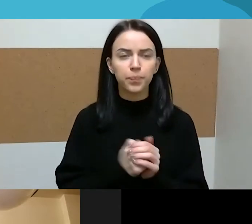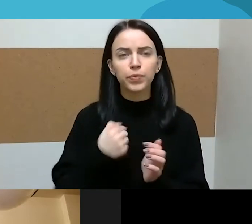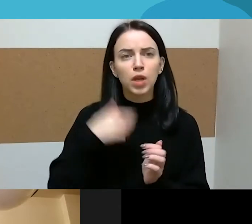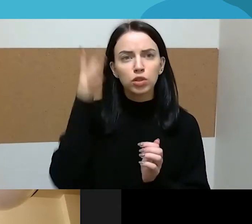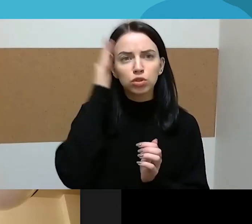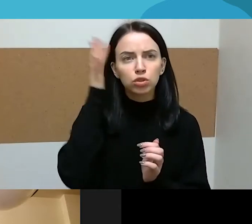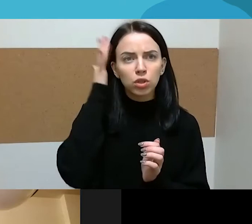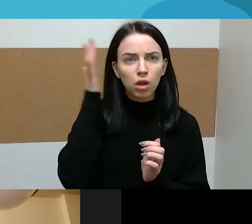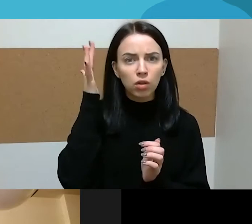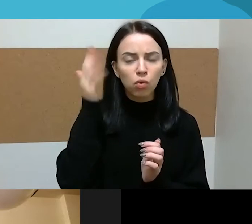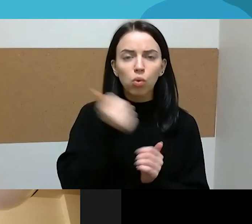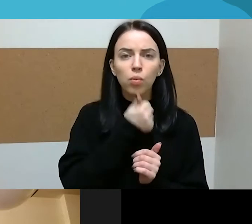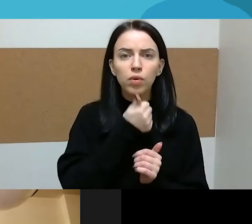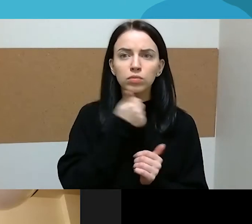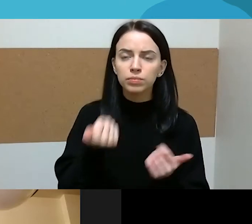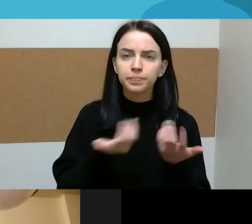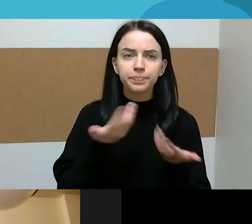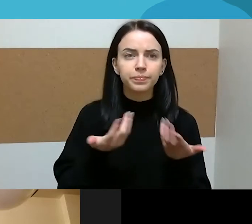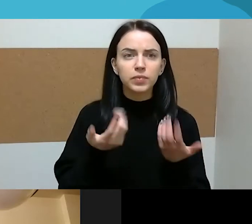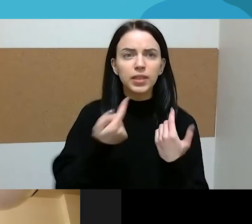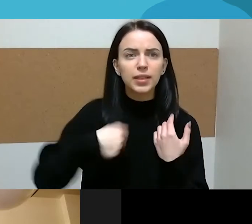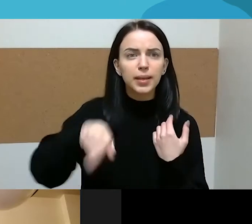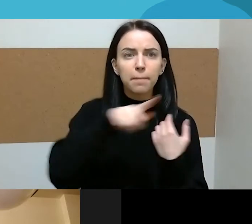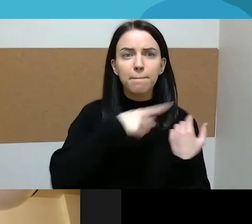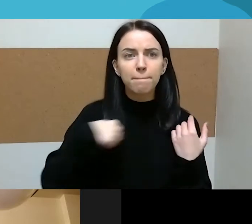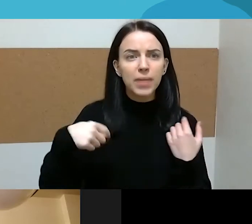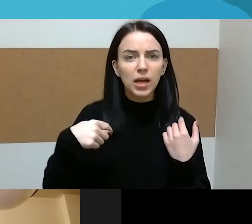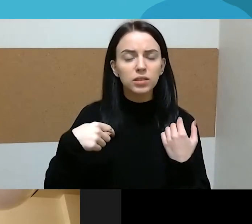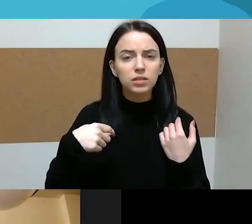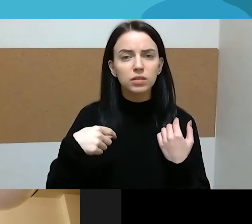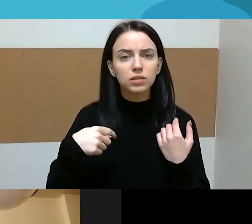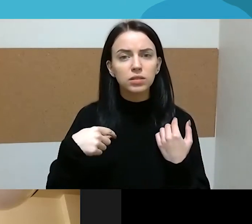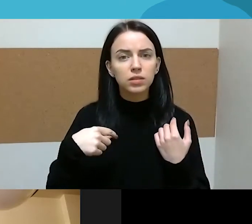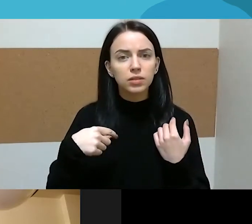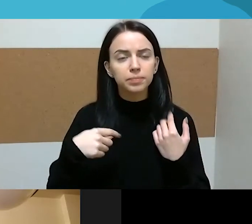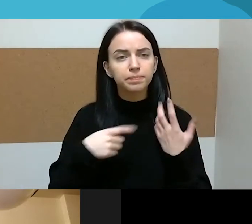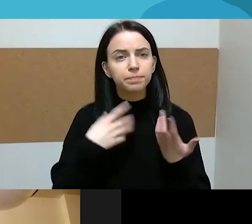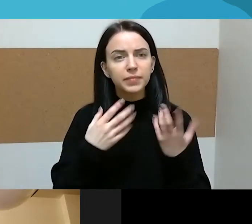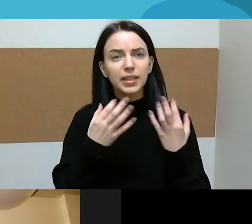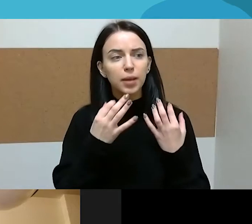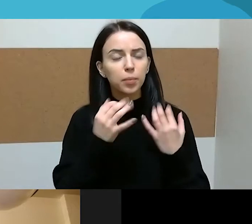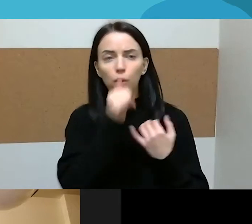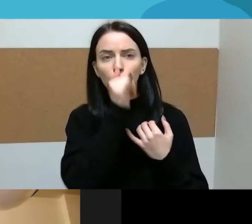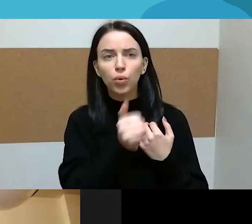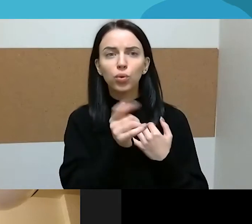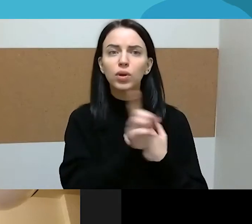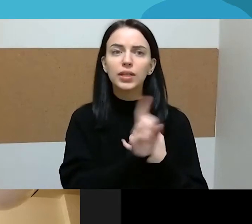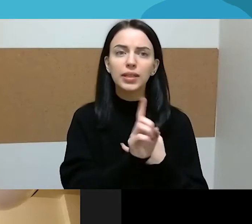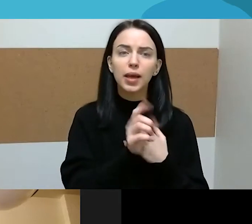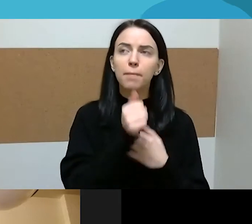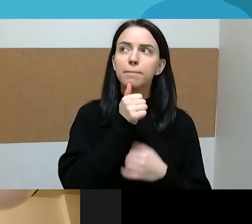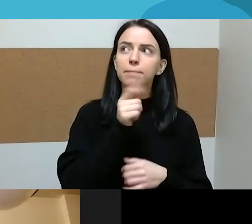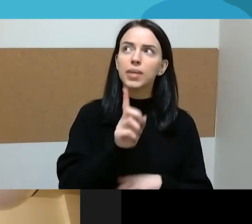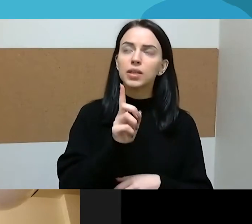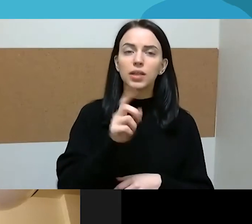kodėl mes kažkaip neleidžiam, net nekad neleidžiam, bet šiaip nekalbam apie